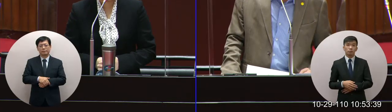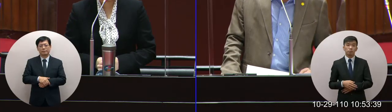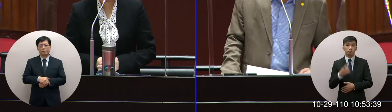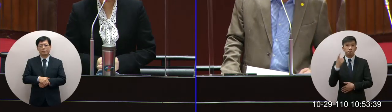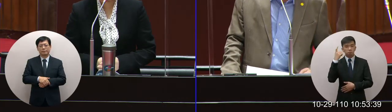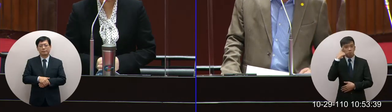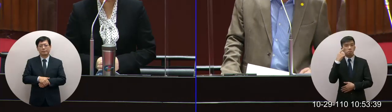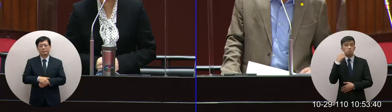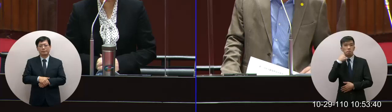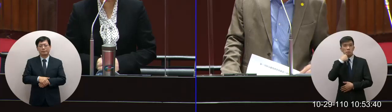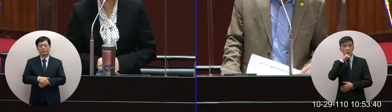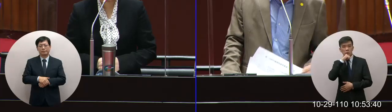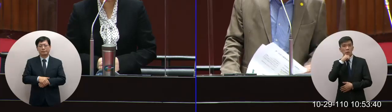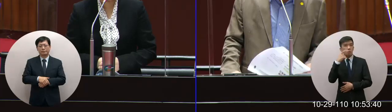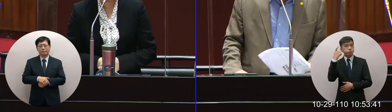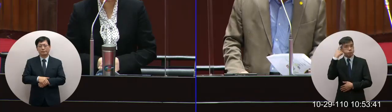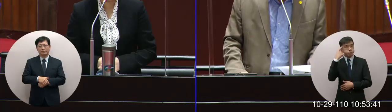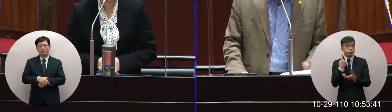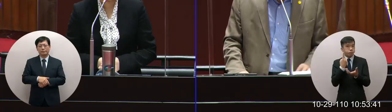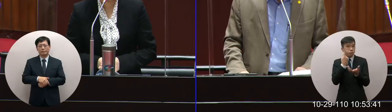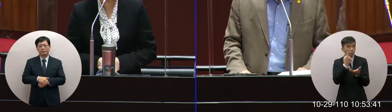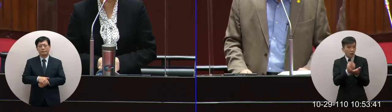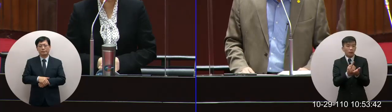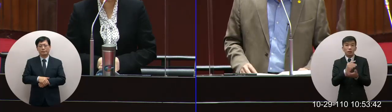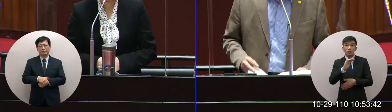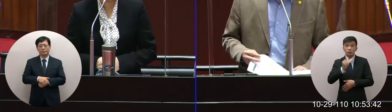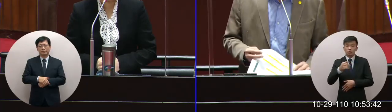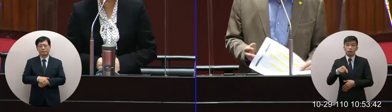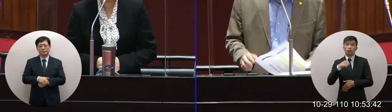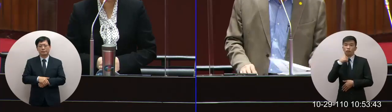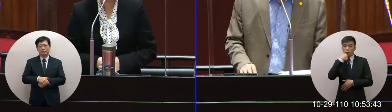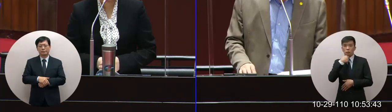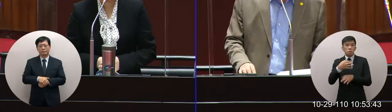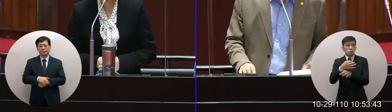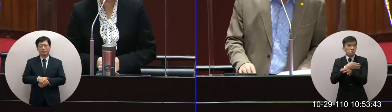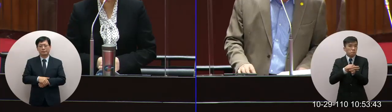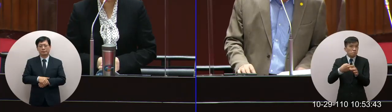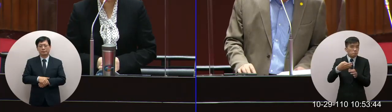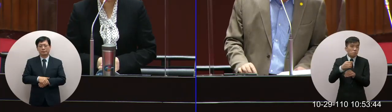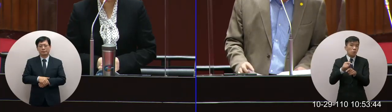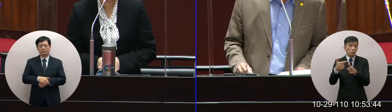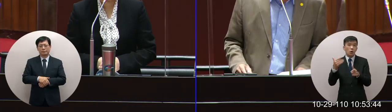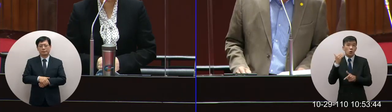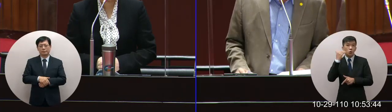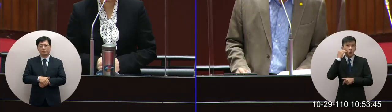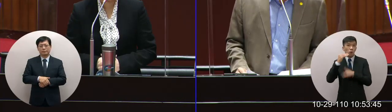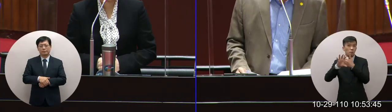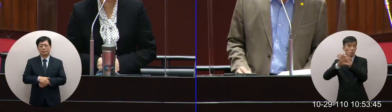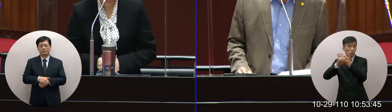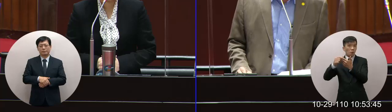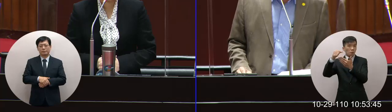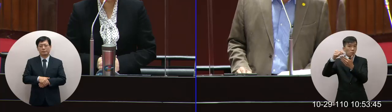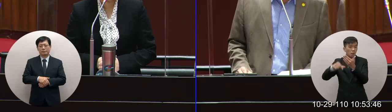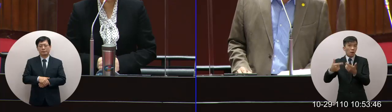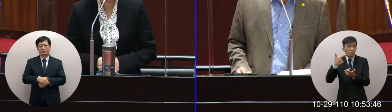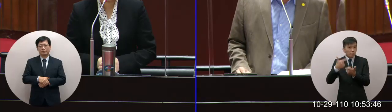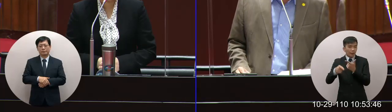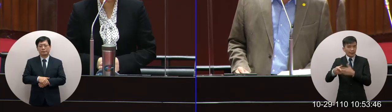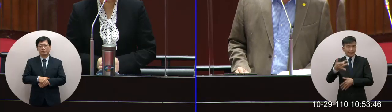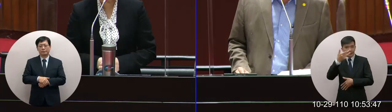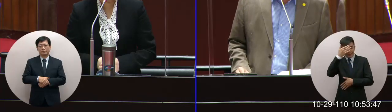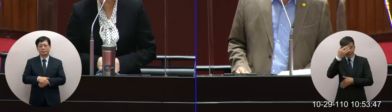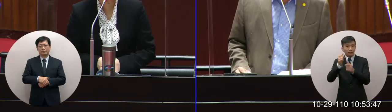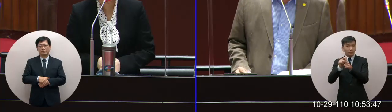雖然我們想加入但是我們在這個在這個貿易上面我們來設施一些不符合國際標準的一些貿易障礙